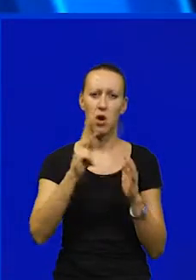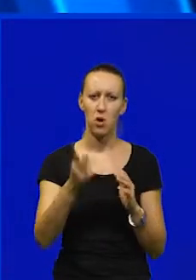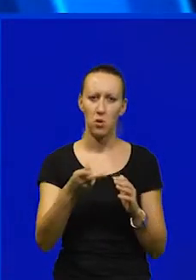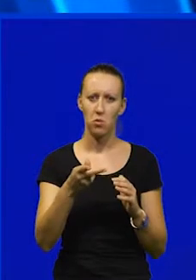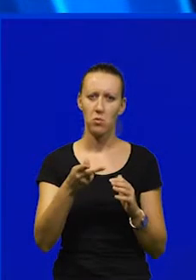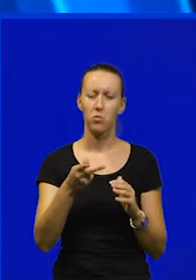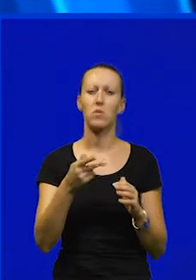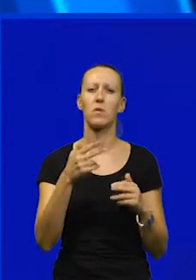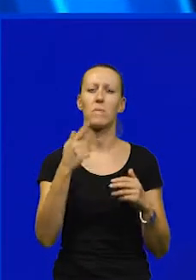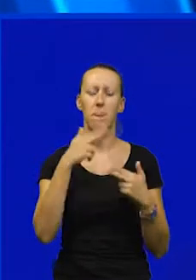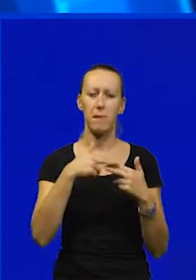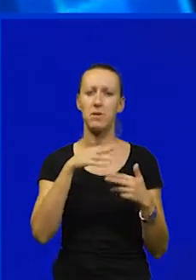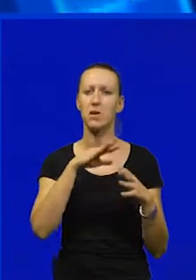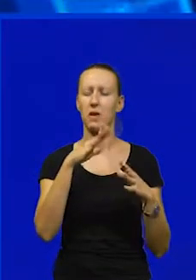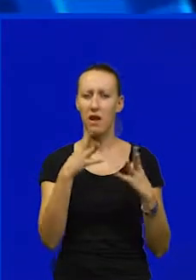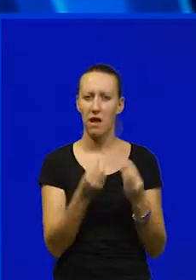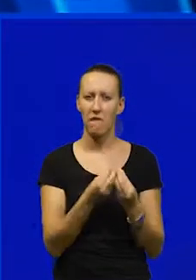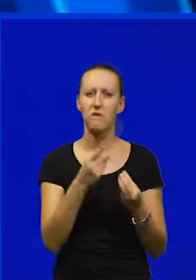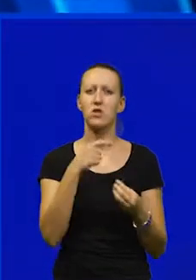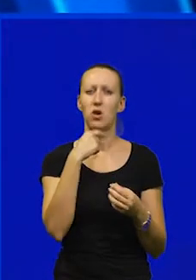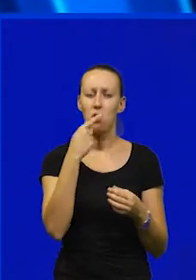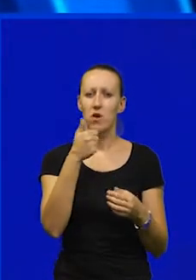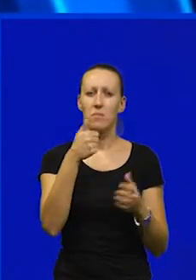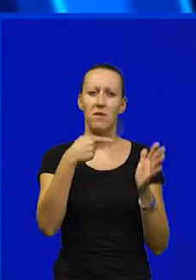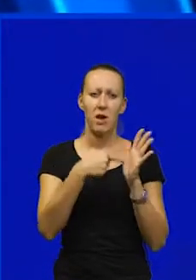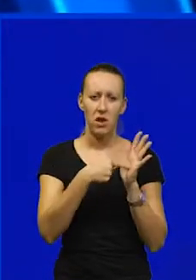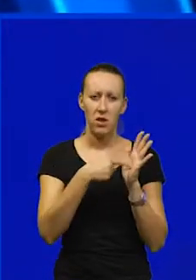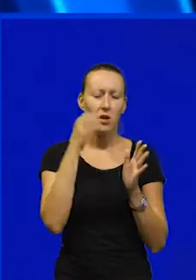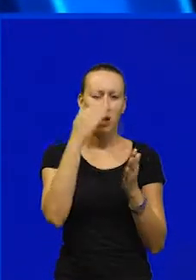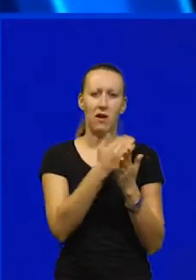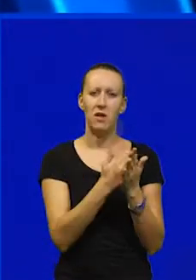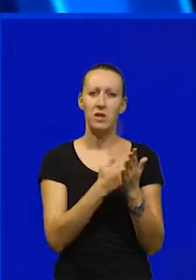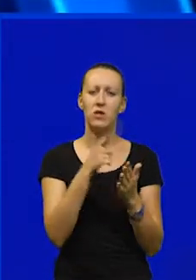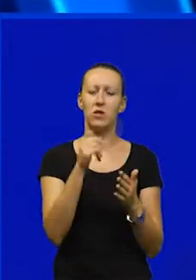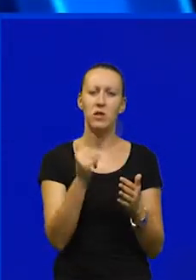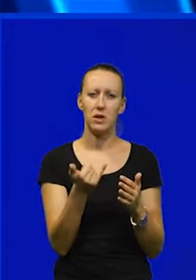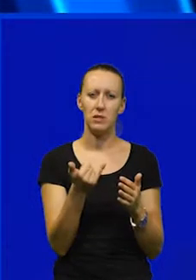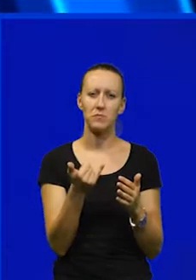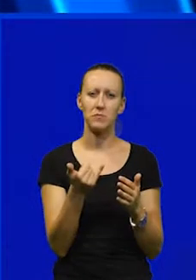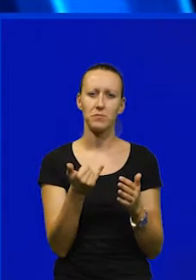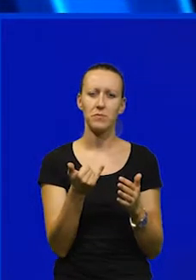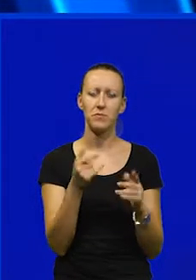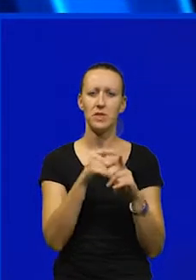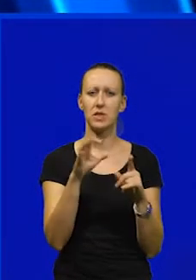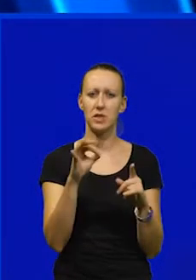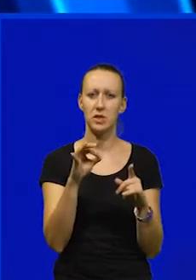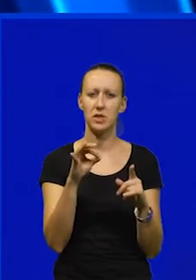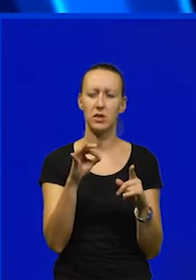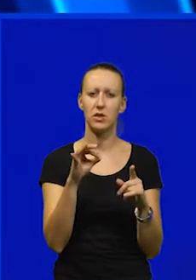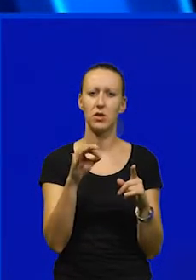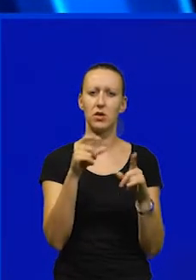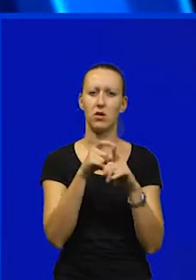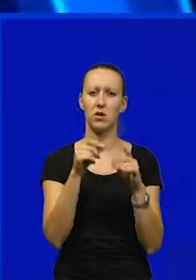pri čemu se naravno najviše ističe prva točka dnevnog reda to je dio dionice